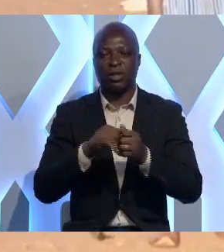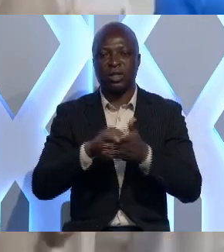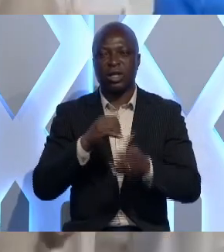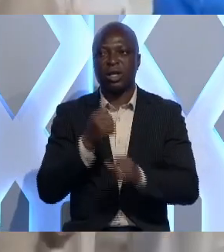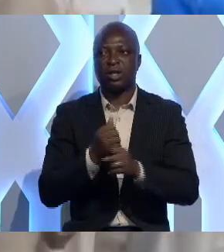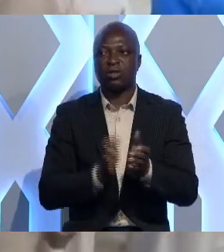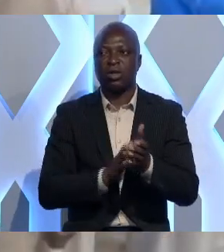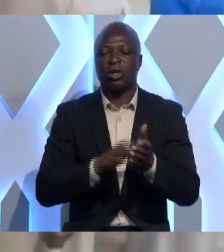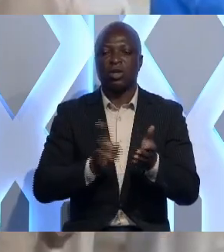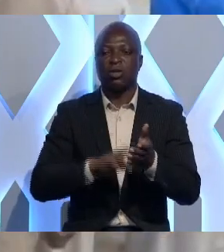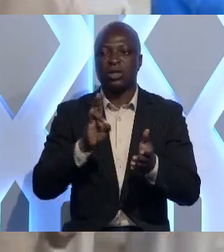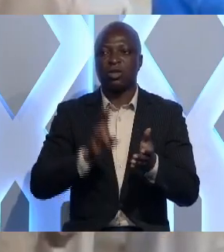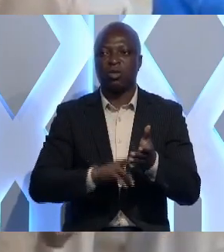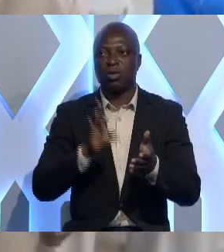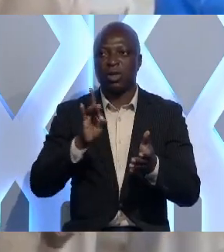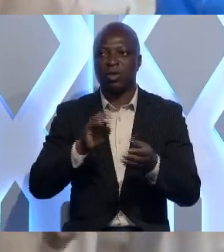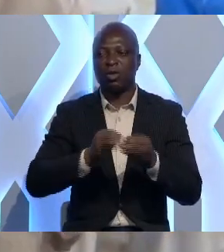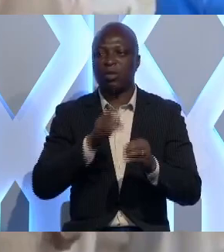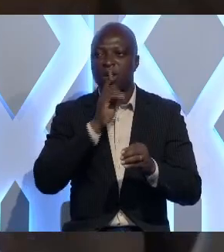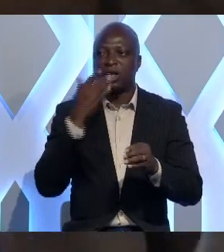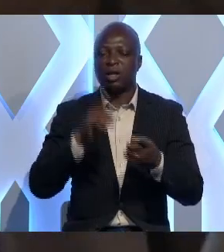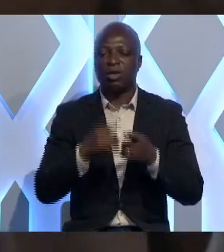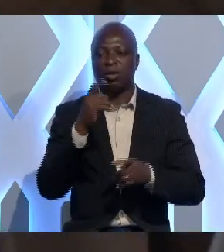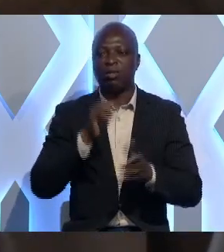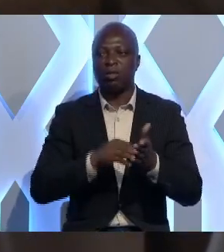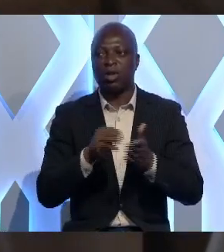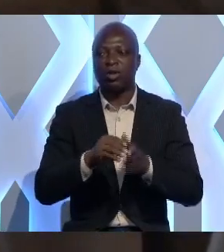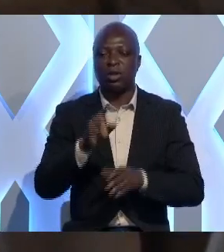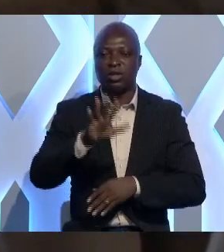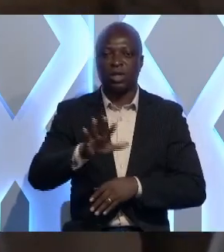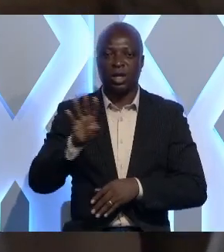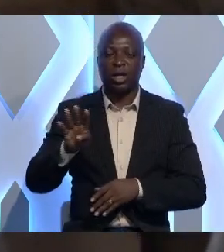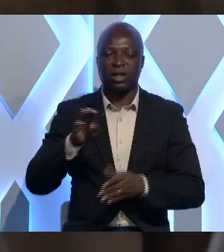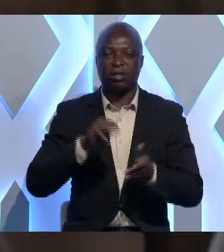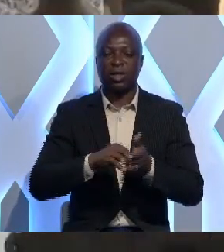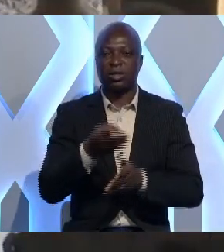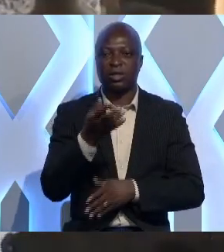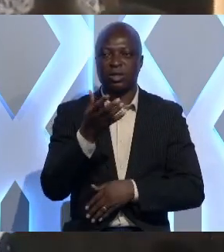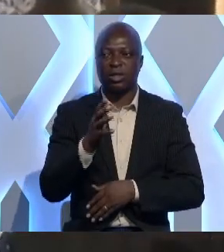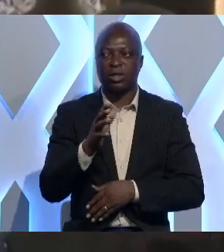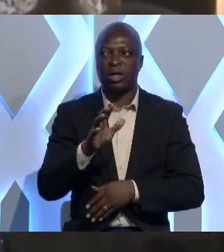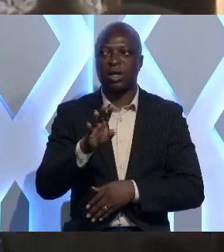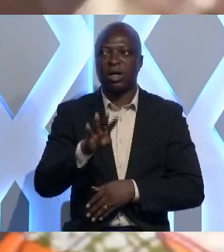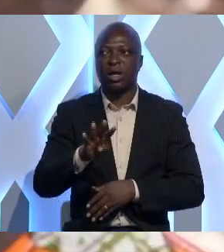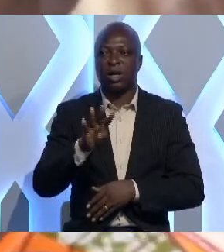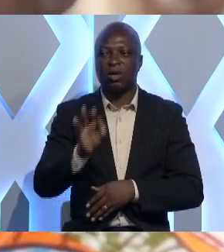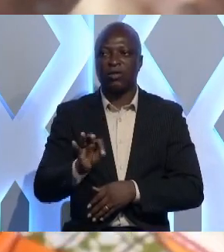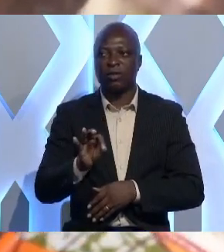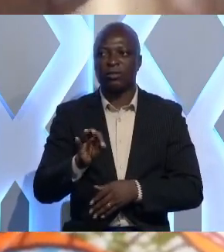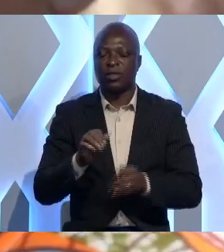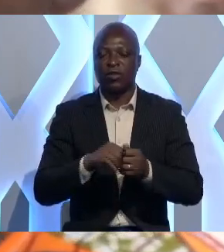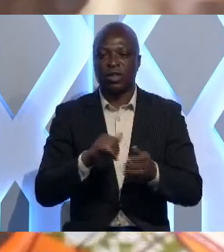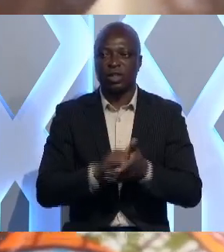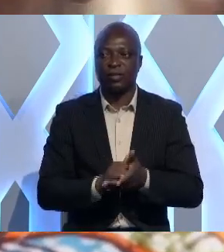scolaire 2007-2008 où le nombre était de 1 054 549. On avait un taux de 75,